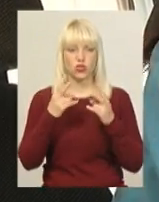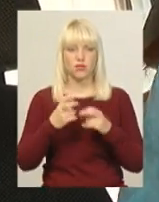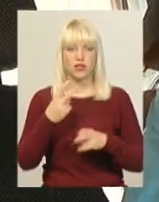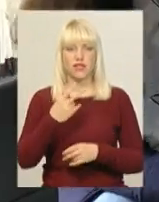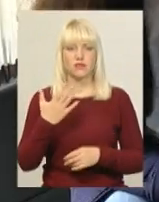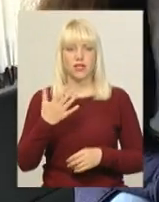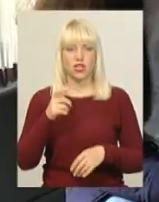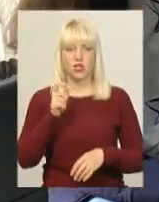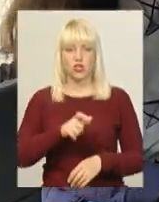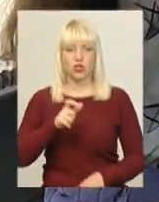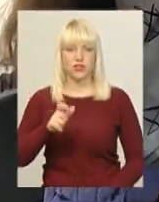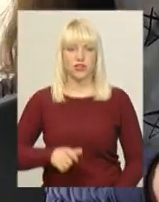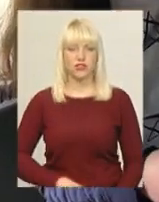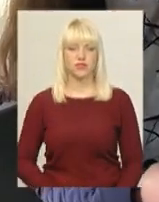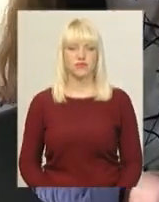чоловік десь.